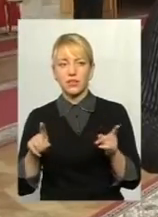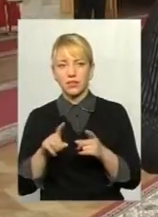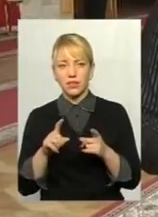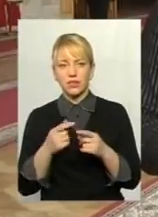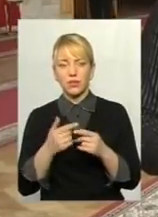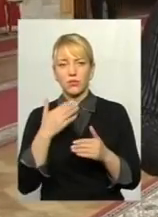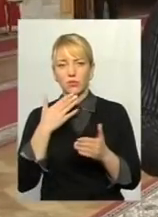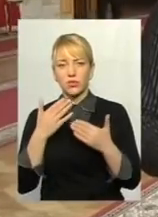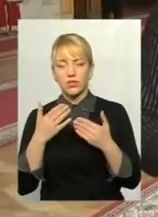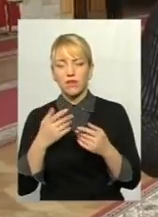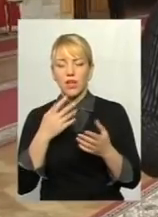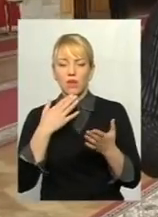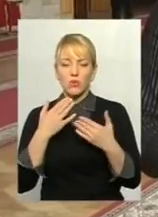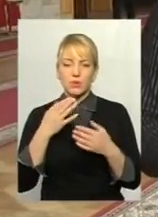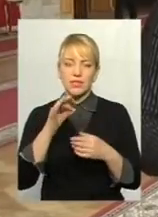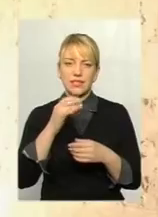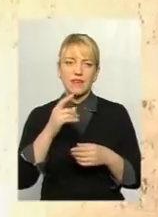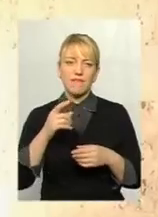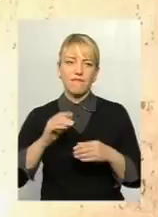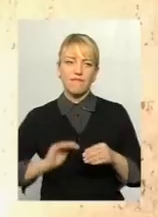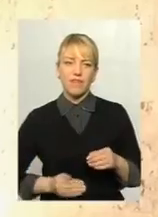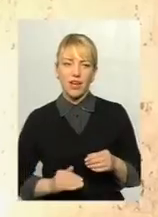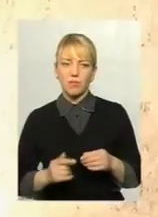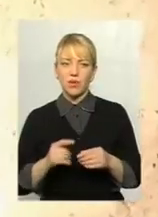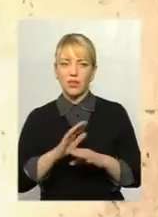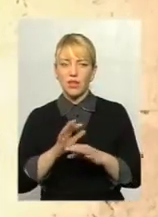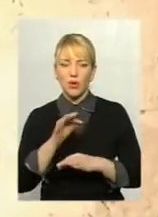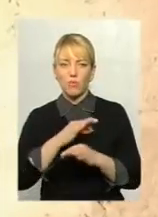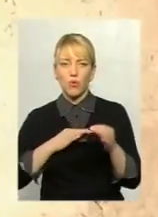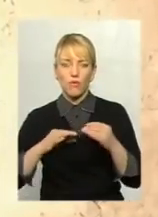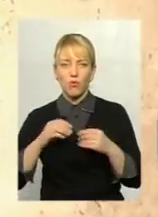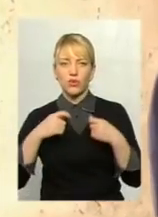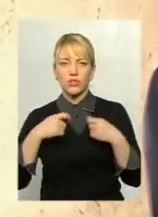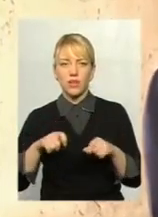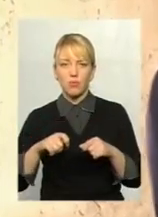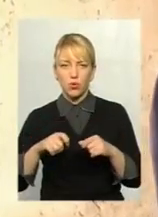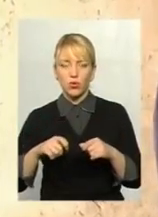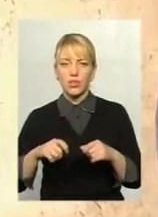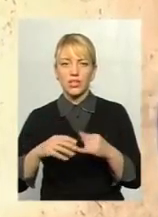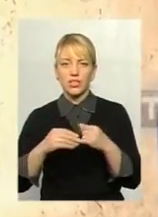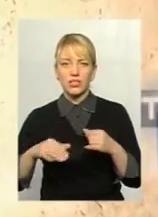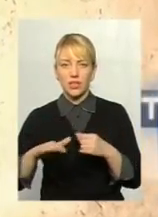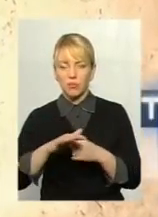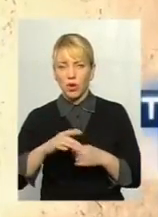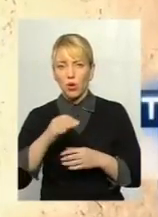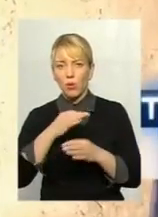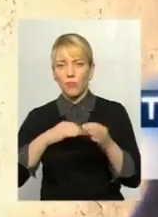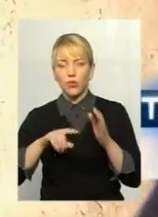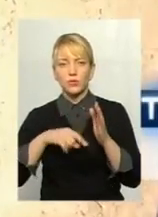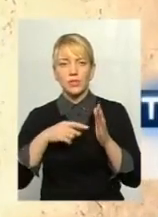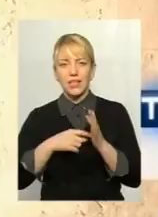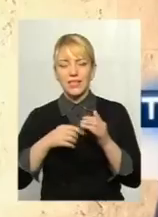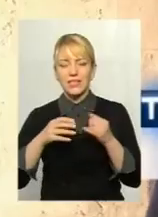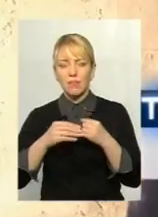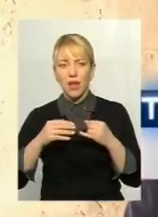поспілкуватися із фермерами та із пресою. Не обговорюється продаж землі, обговорюється питання земельної реформи. Яку